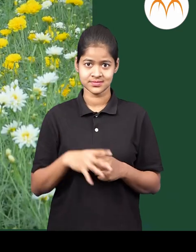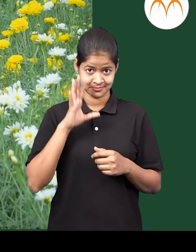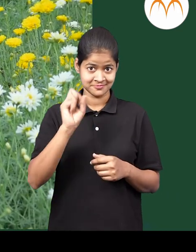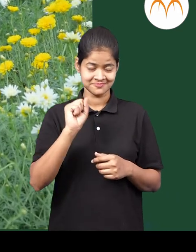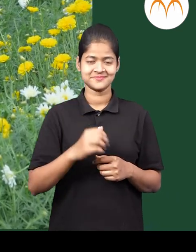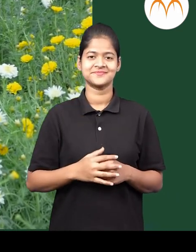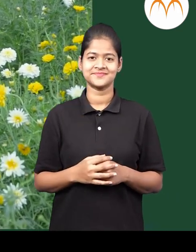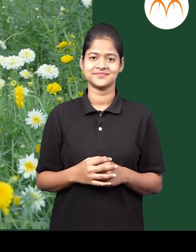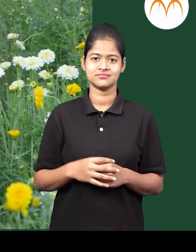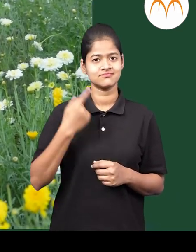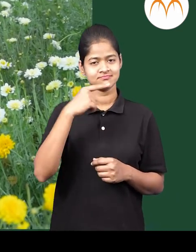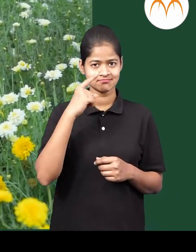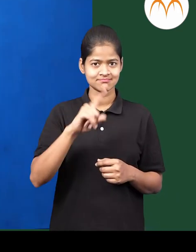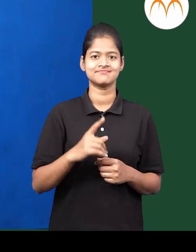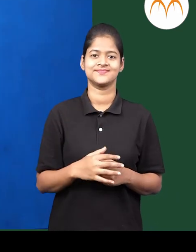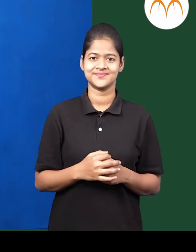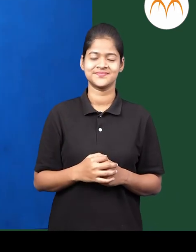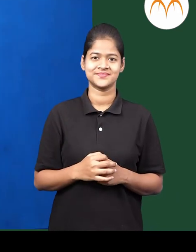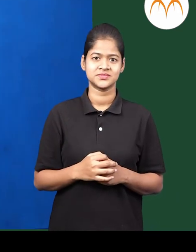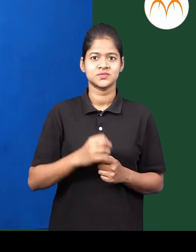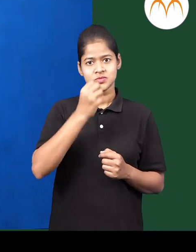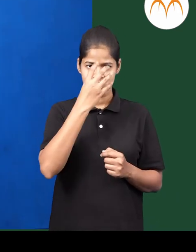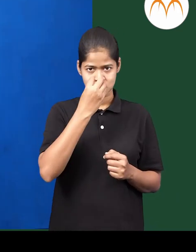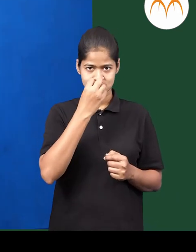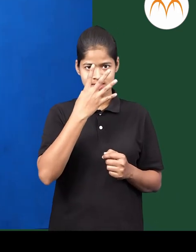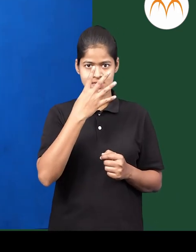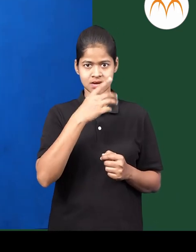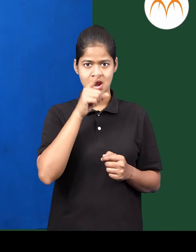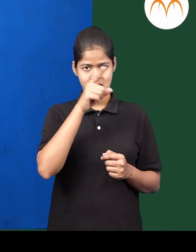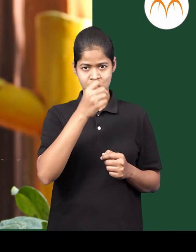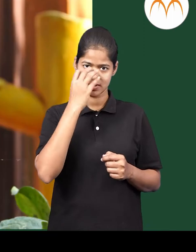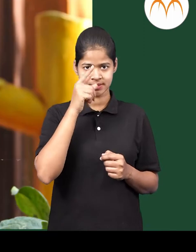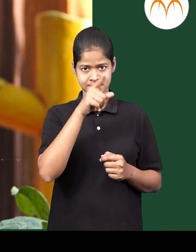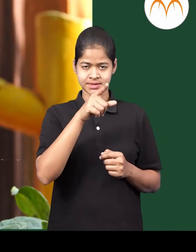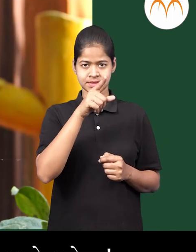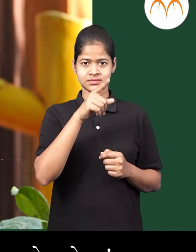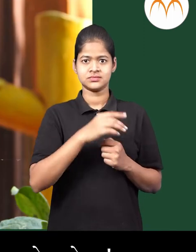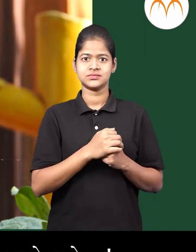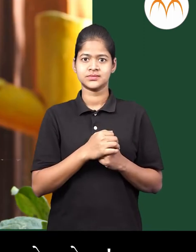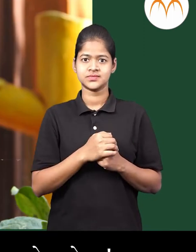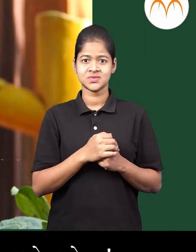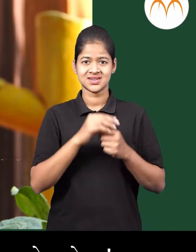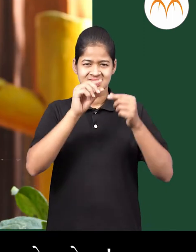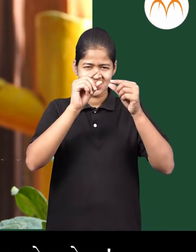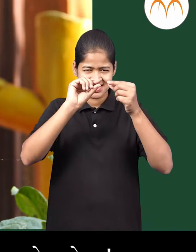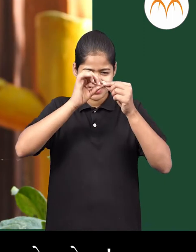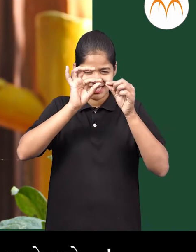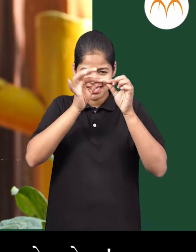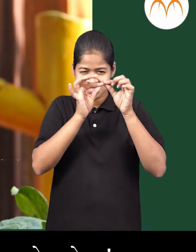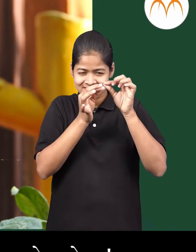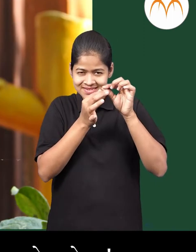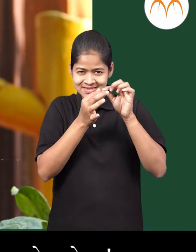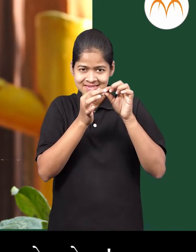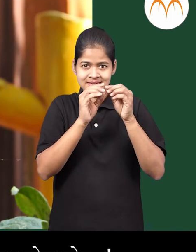बागेत खुब फूल होती बरो बर फूल हती, एक फूल हता, पड़ त्याला